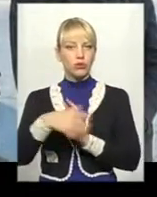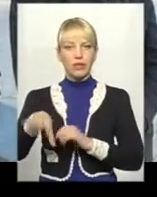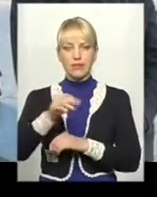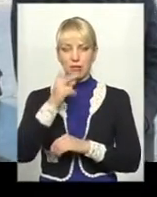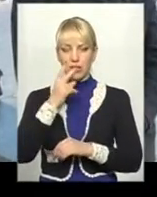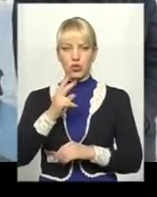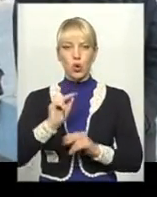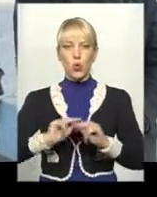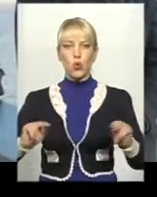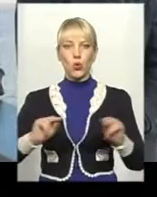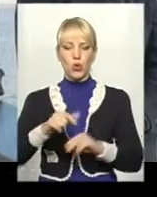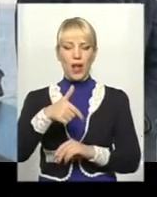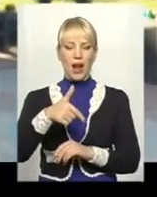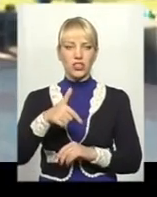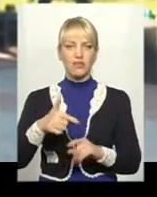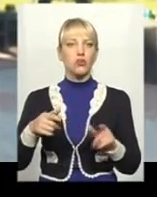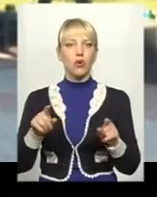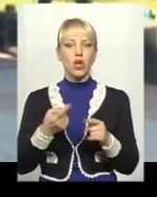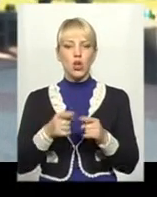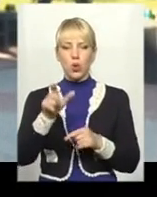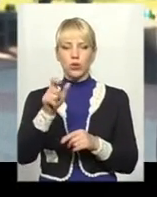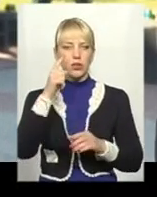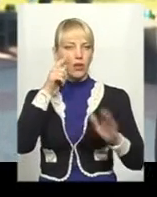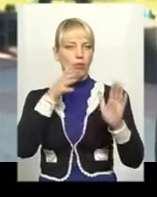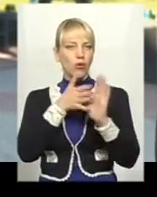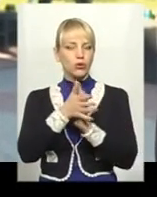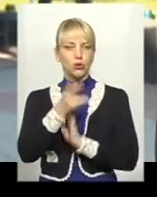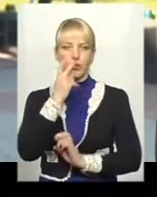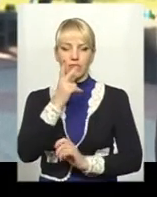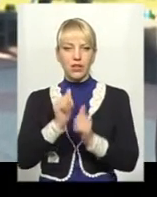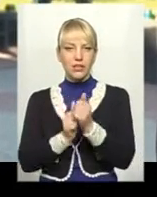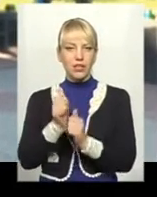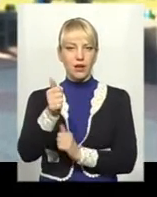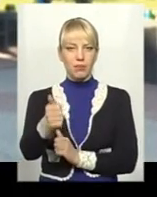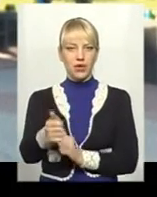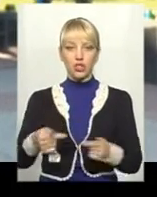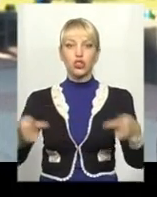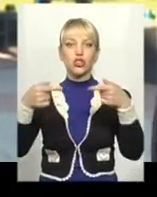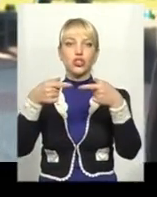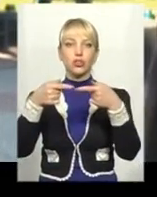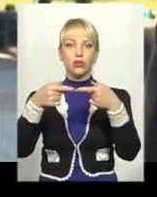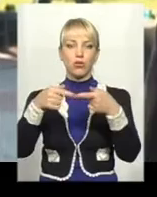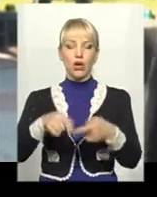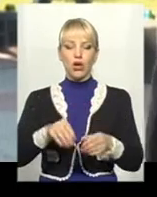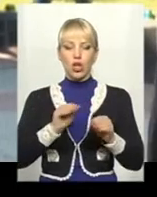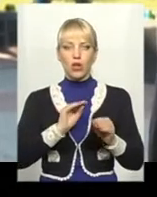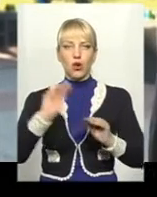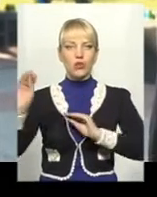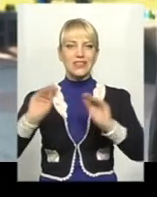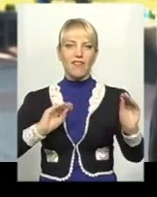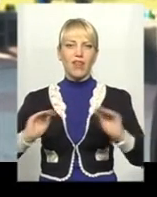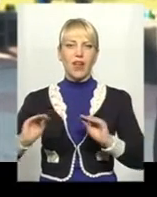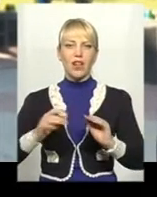Урок Гельчевського якраз в тому, що людина абсолютно прозорливо дивилася наперед. Чітко розставляла акценти